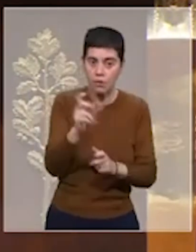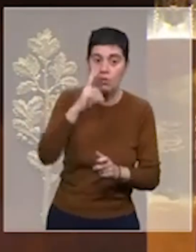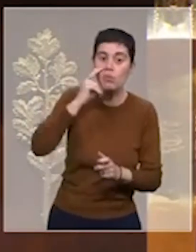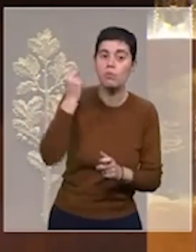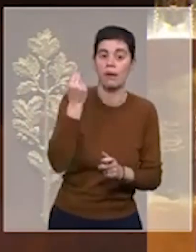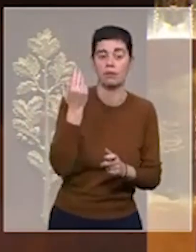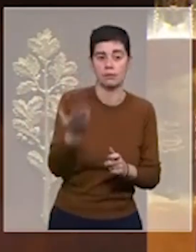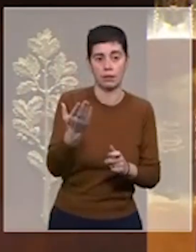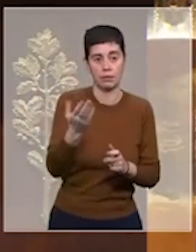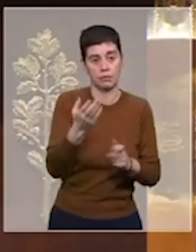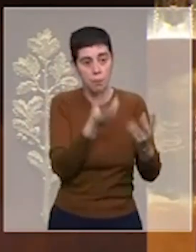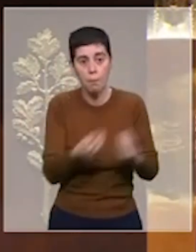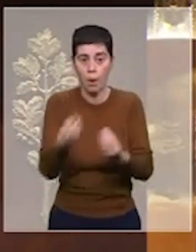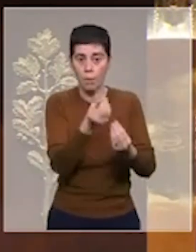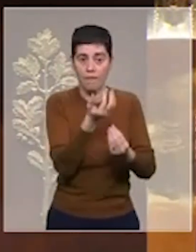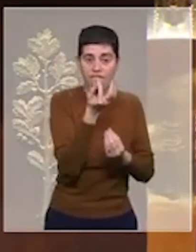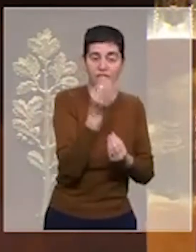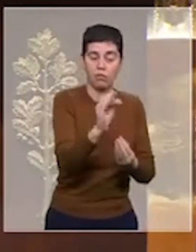le peuple français,